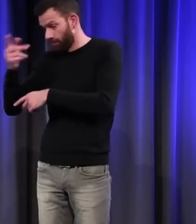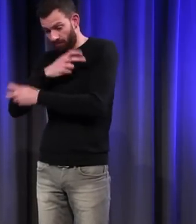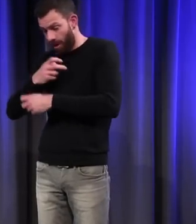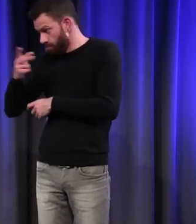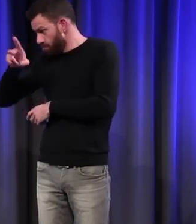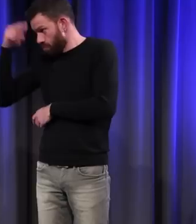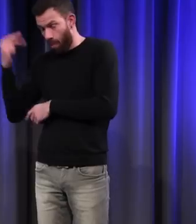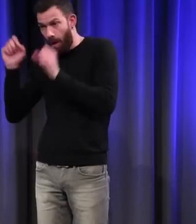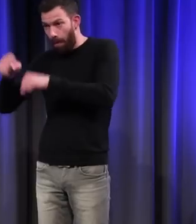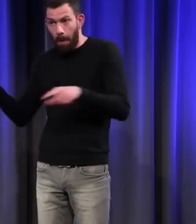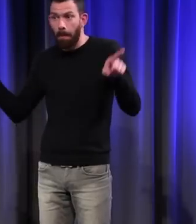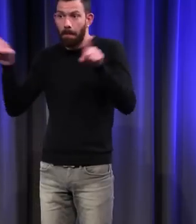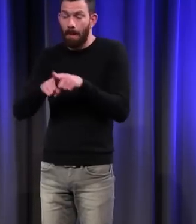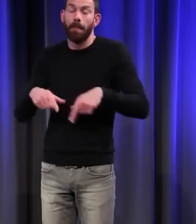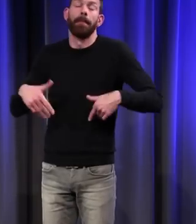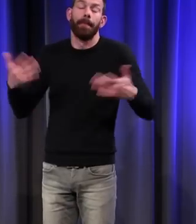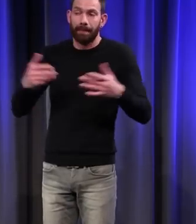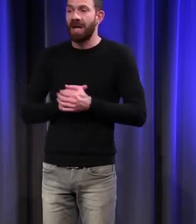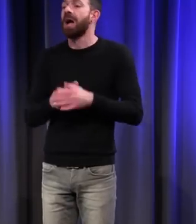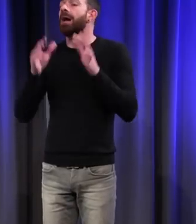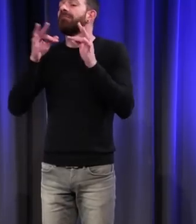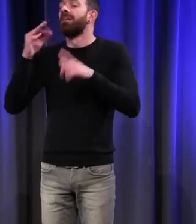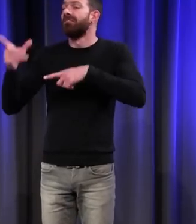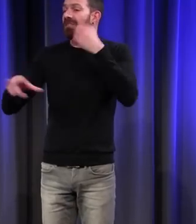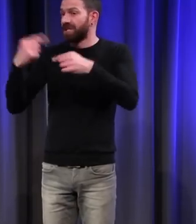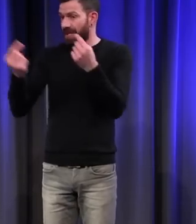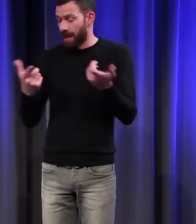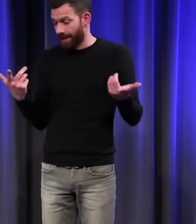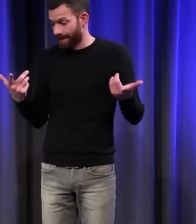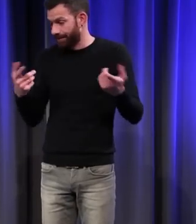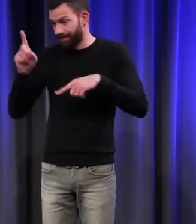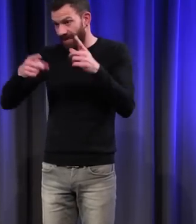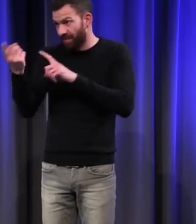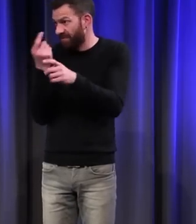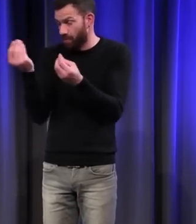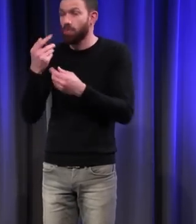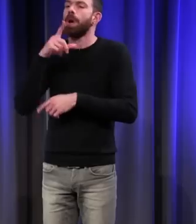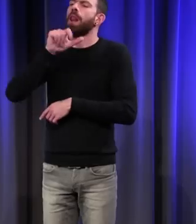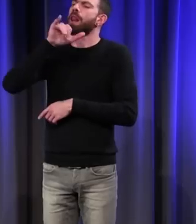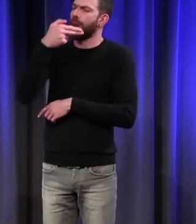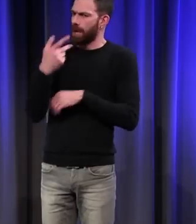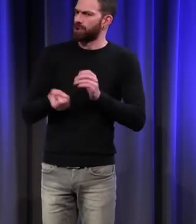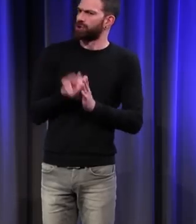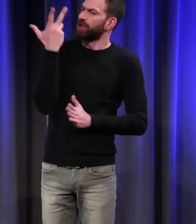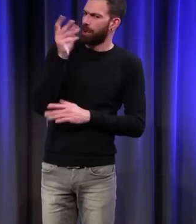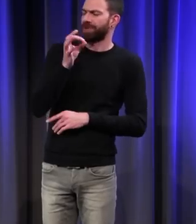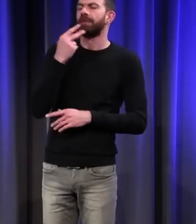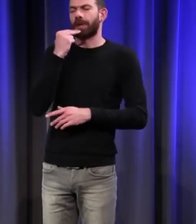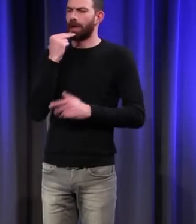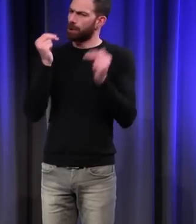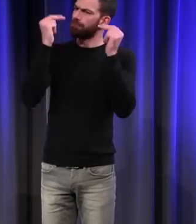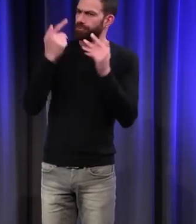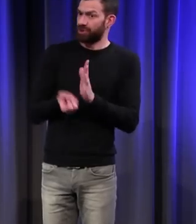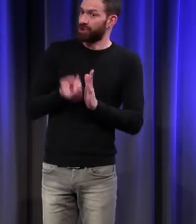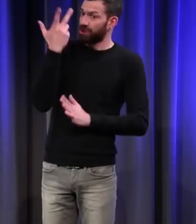pas cher. En matière de végétal, le lin coûte cher, un lin de belle qualité coûte